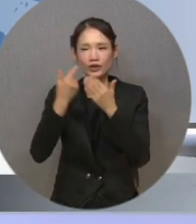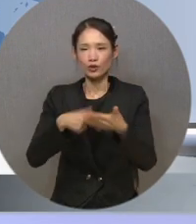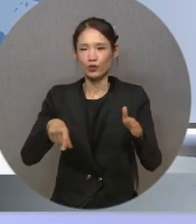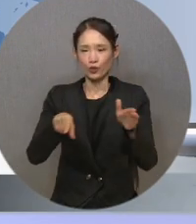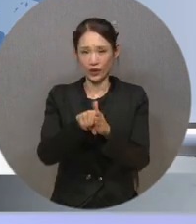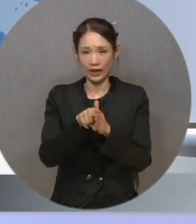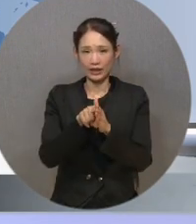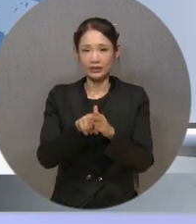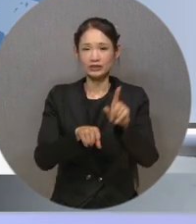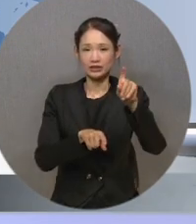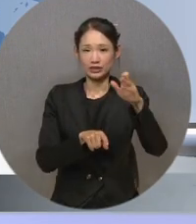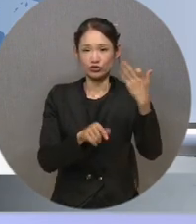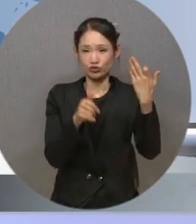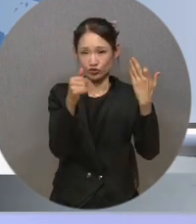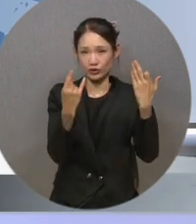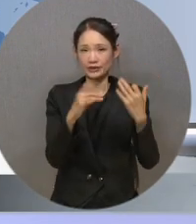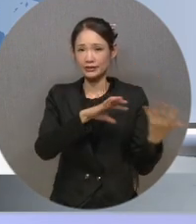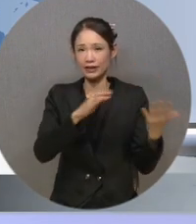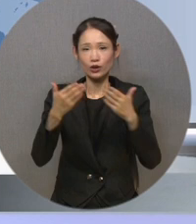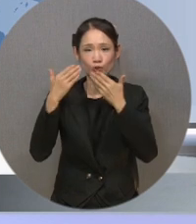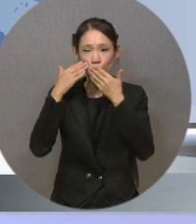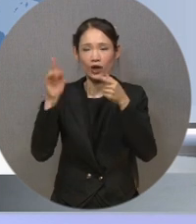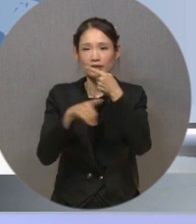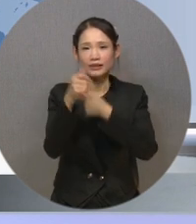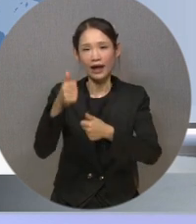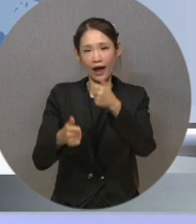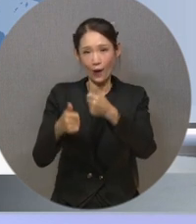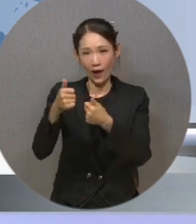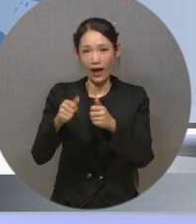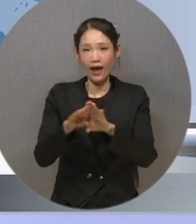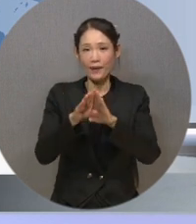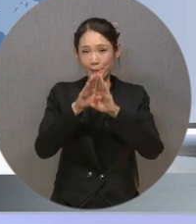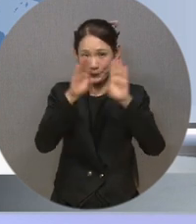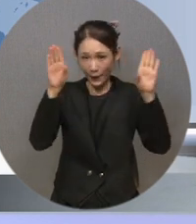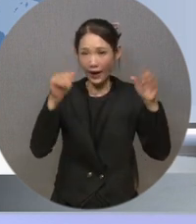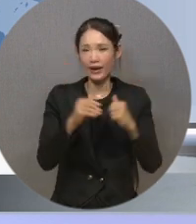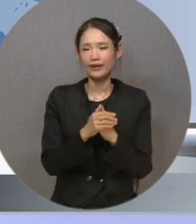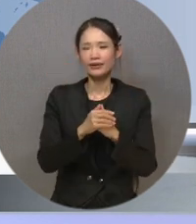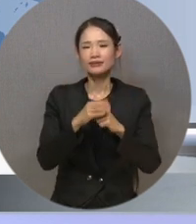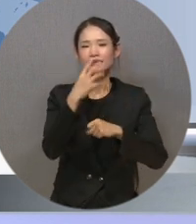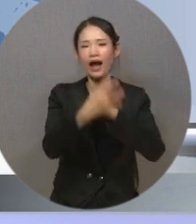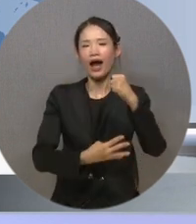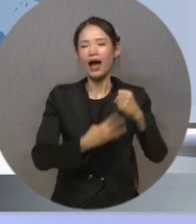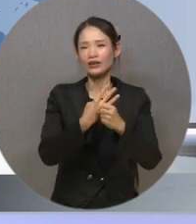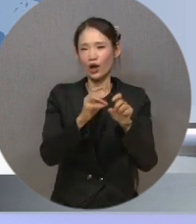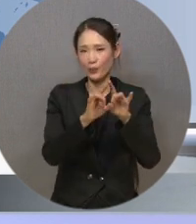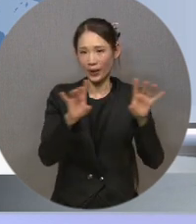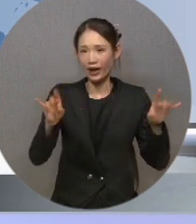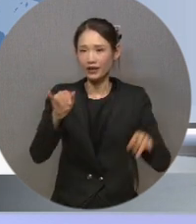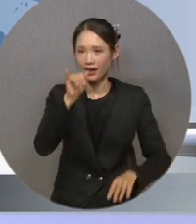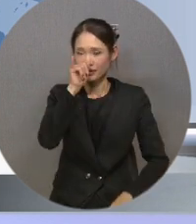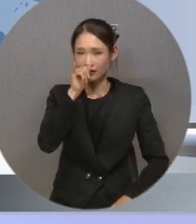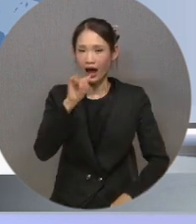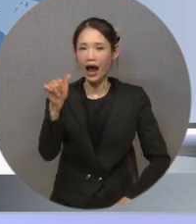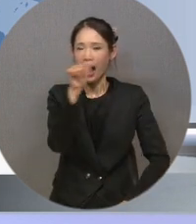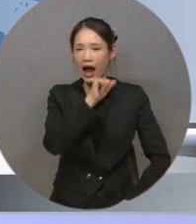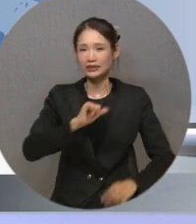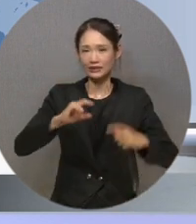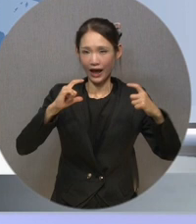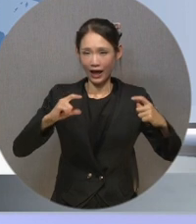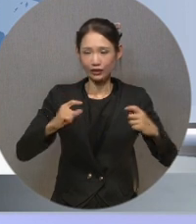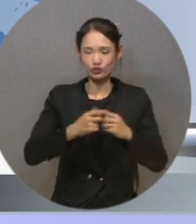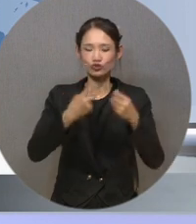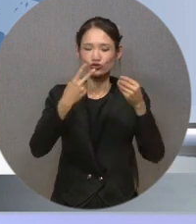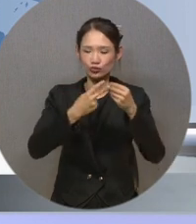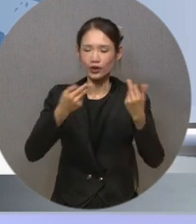제19회 세계 농아인 대회가 막을 내렸습니다. 4년마다 열리는 이번 대회는 아시아에서는 두 번째로 제주도에서